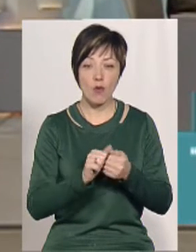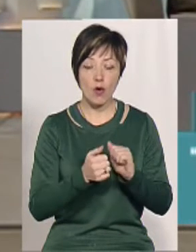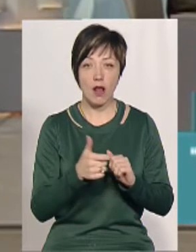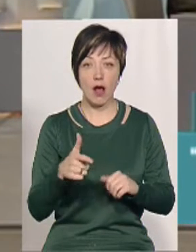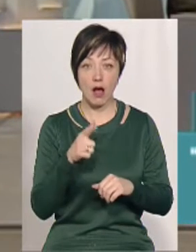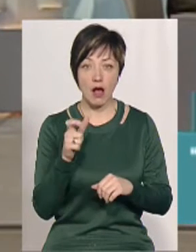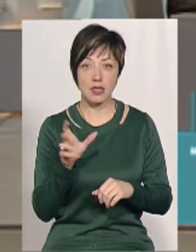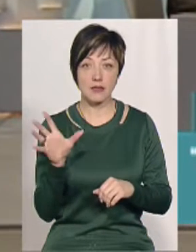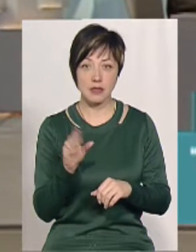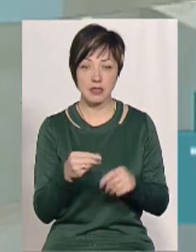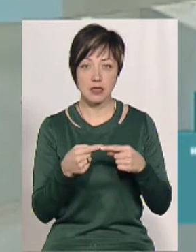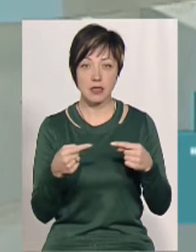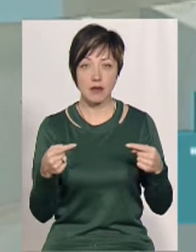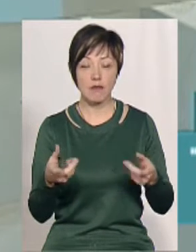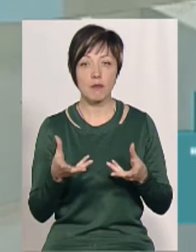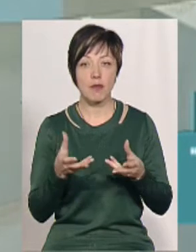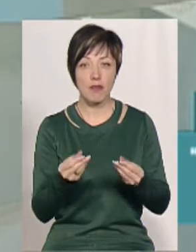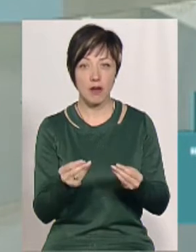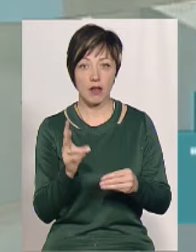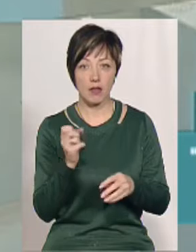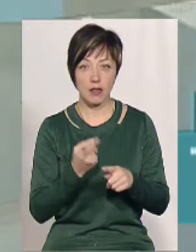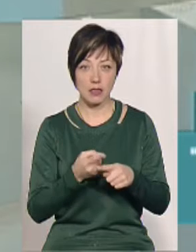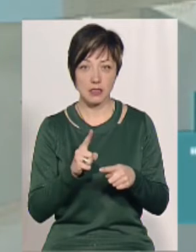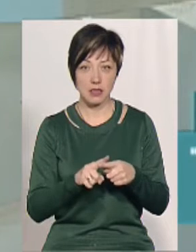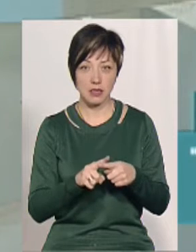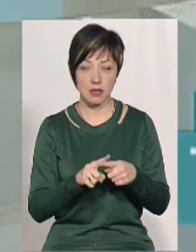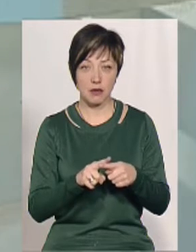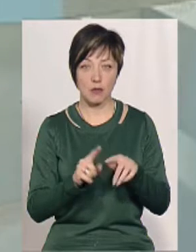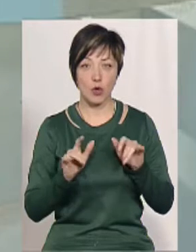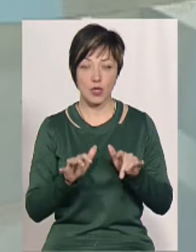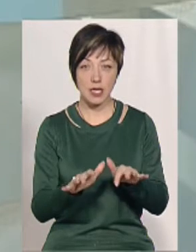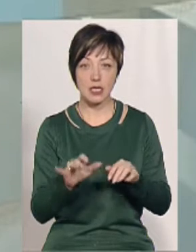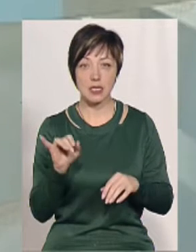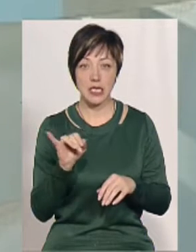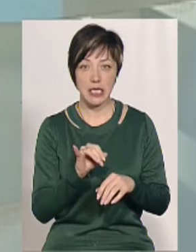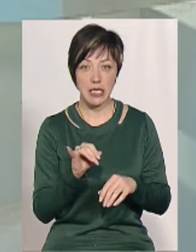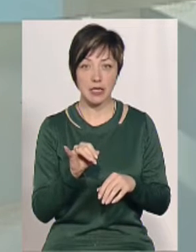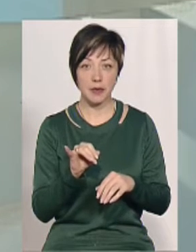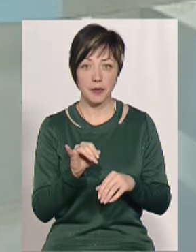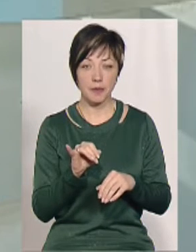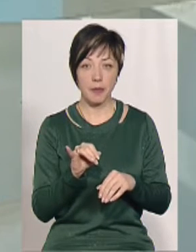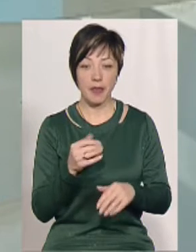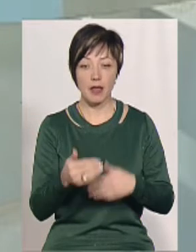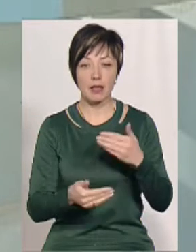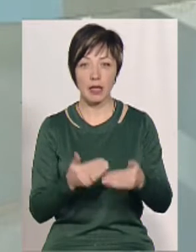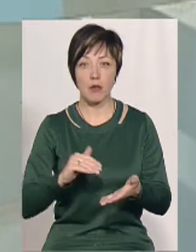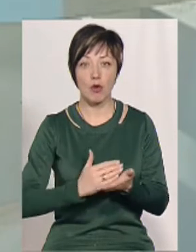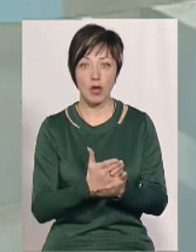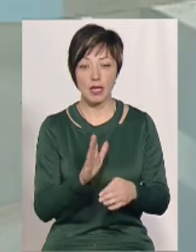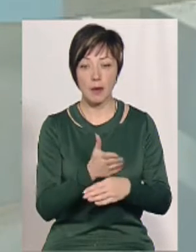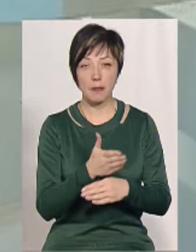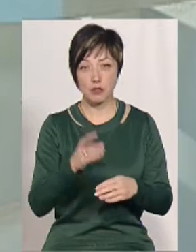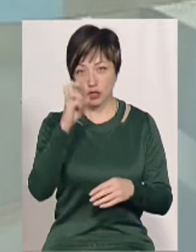таке все, вони саме впливають на цей процес. І йде така політика